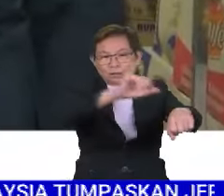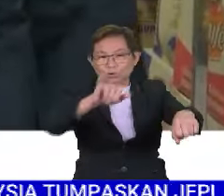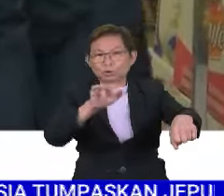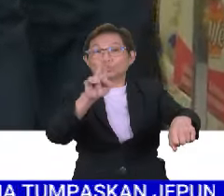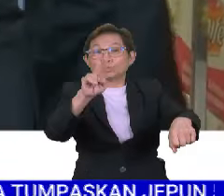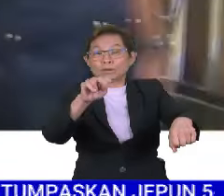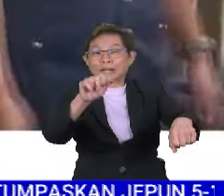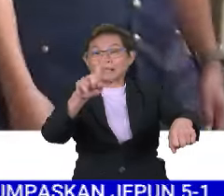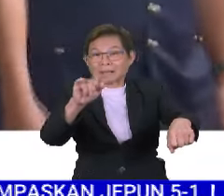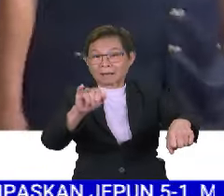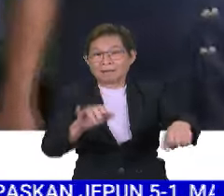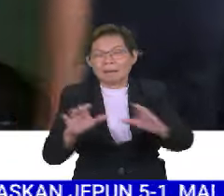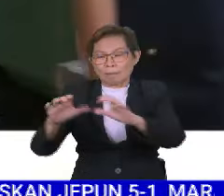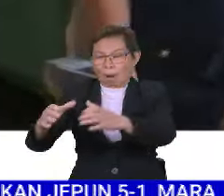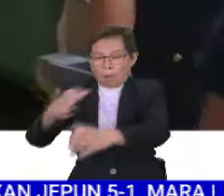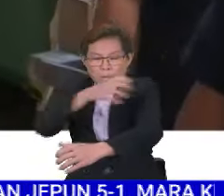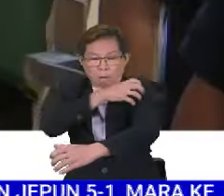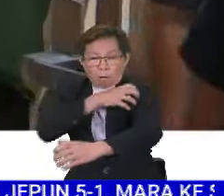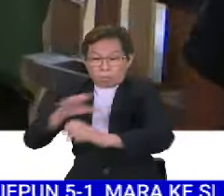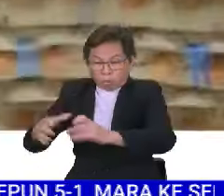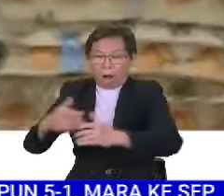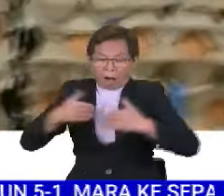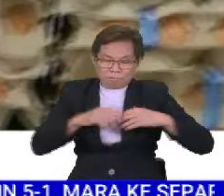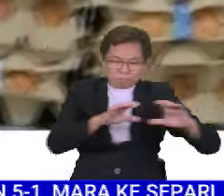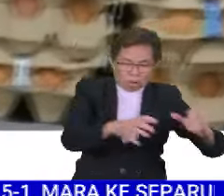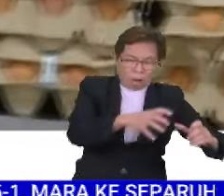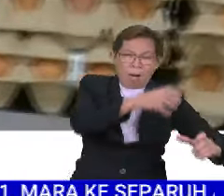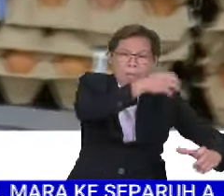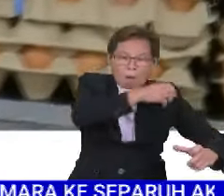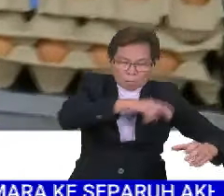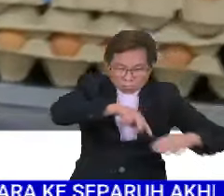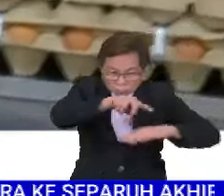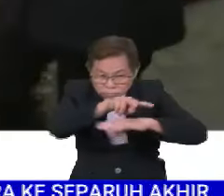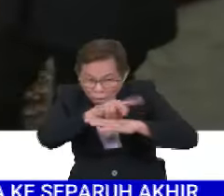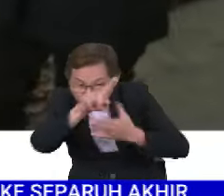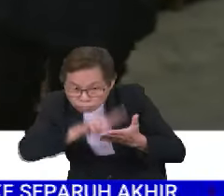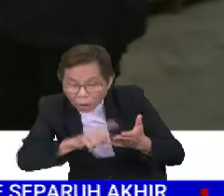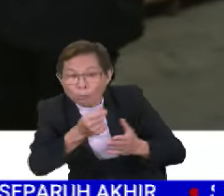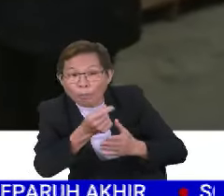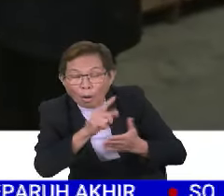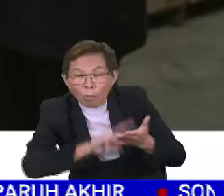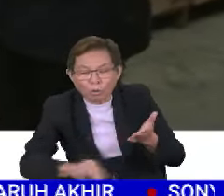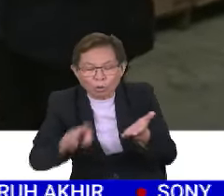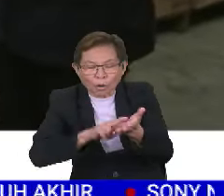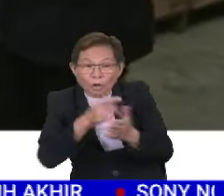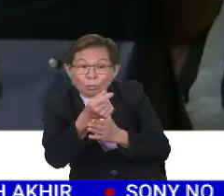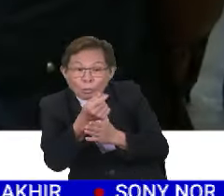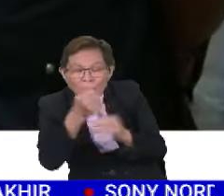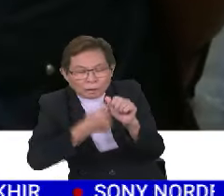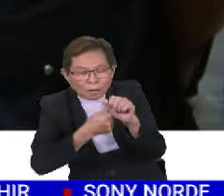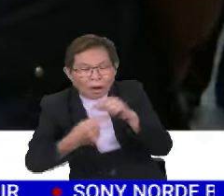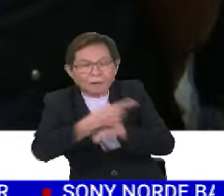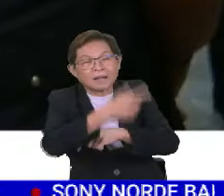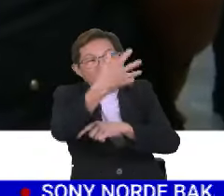berkata, di samping pasukan penguatkuasaan, terdapat pasukan pegawai pemantau harga yang berfungsi untuk merekod harga setiap hari